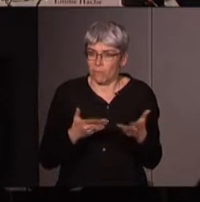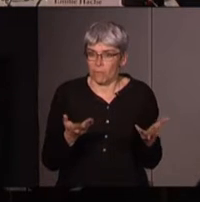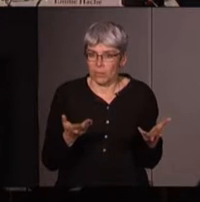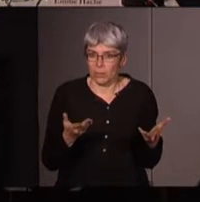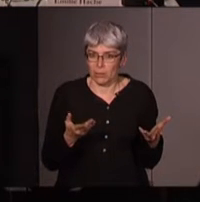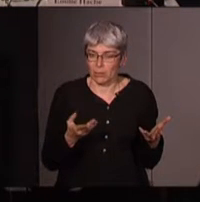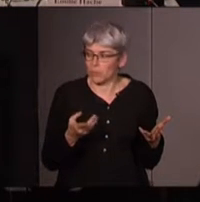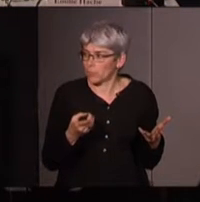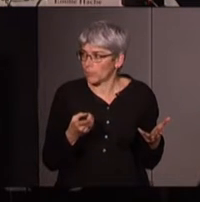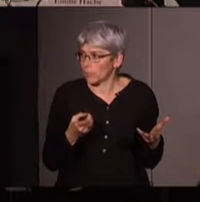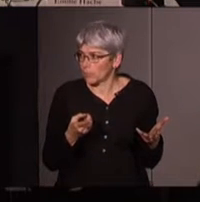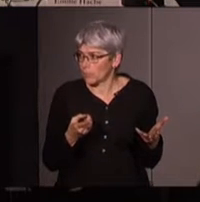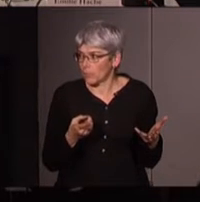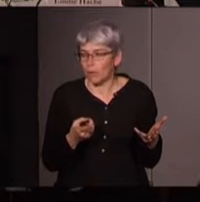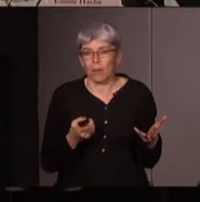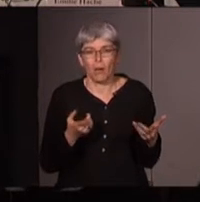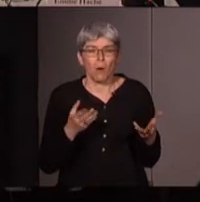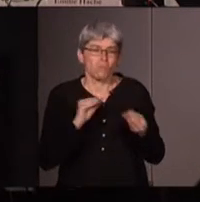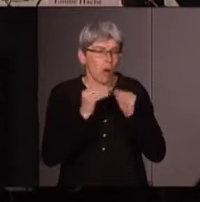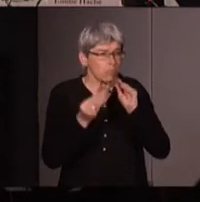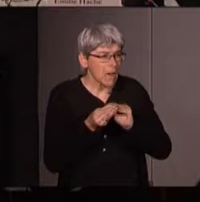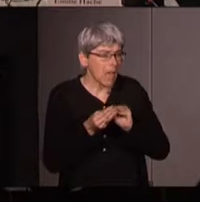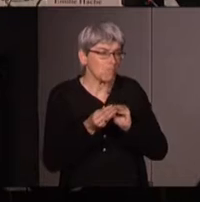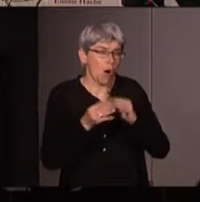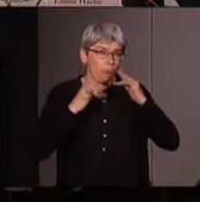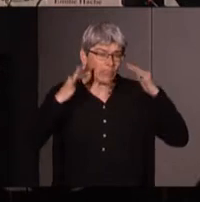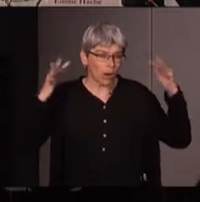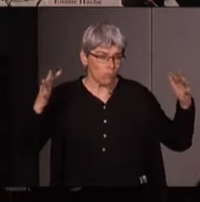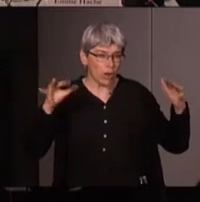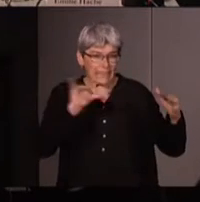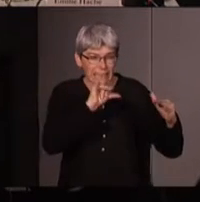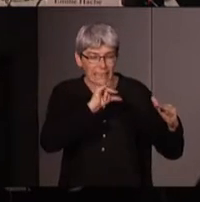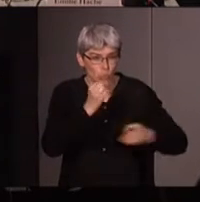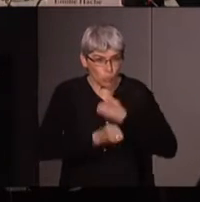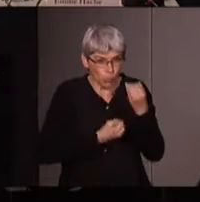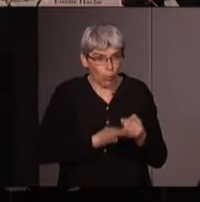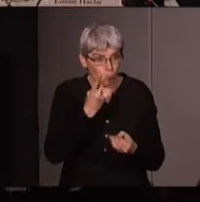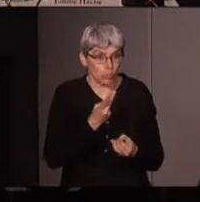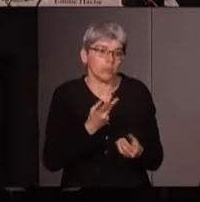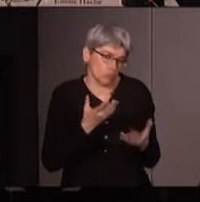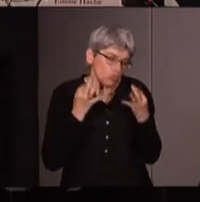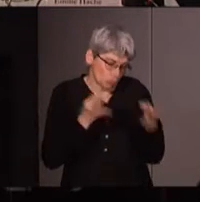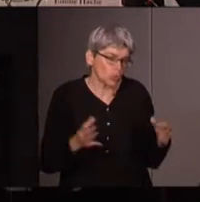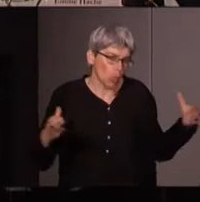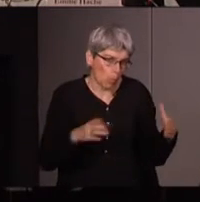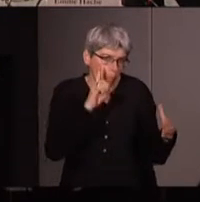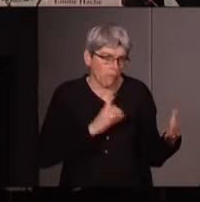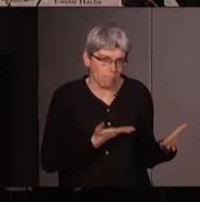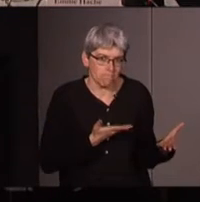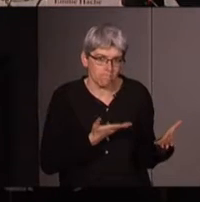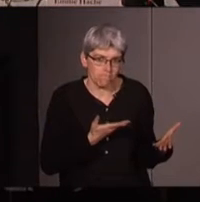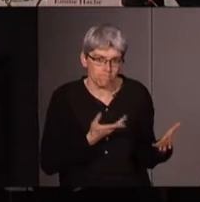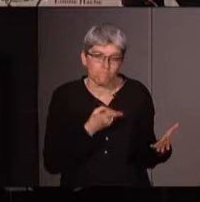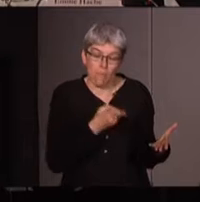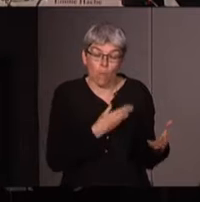sont les premières à être exposées aux différentes nuisances environnementales et que de fait aussi comme par hasard et c'est lié évidemment ce seraient les